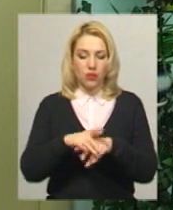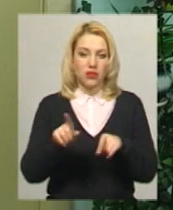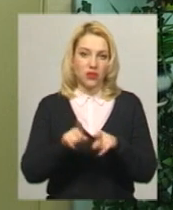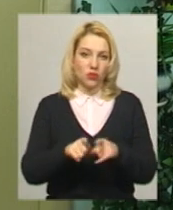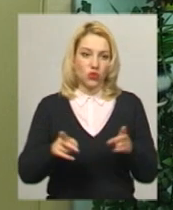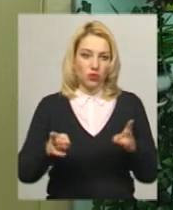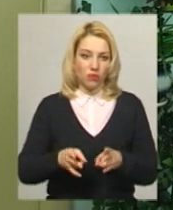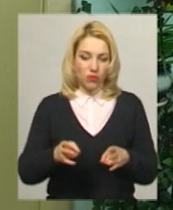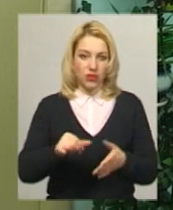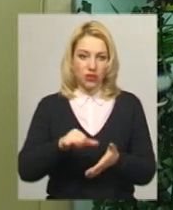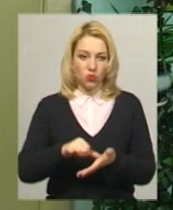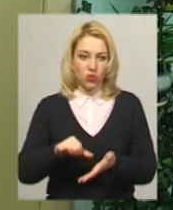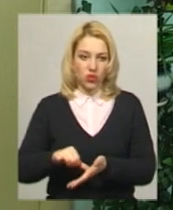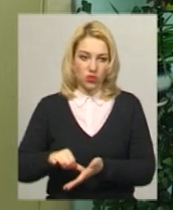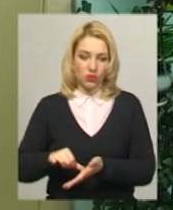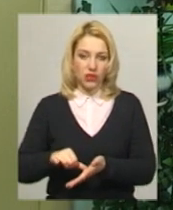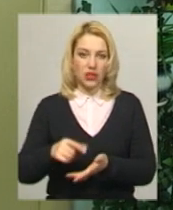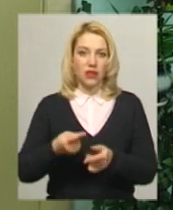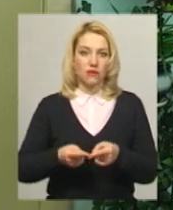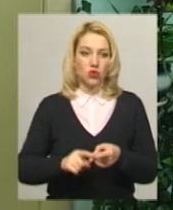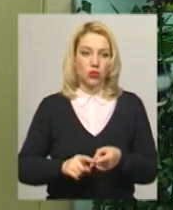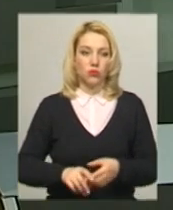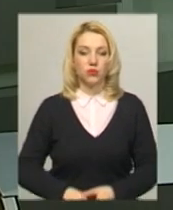участвувати в цьому.